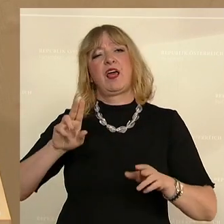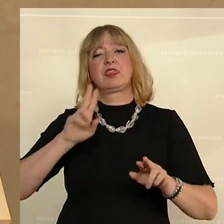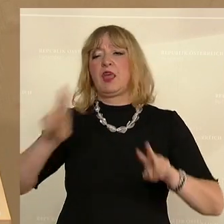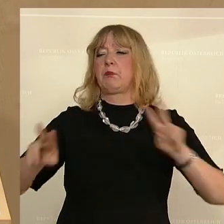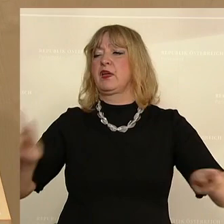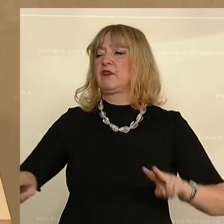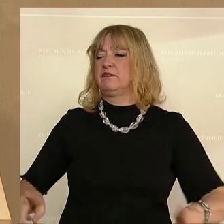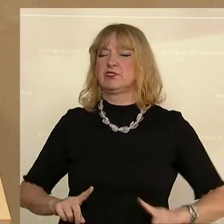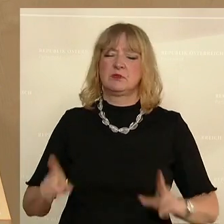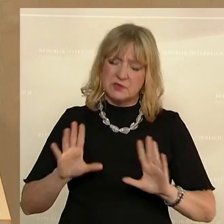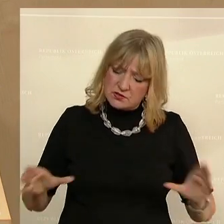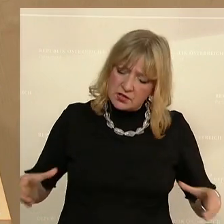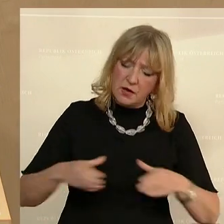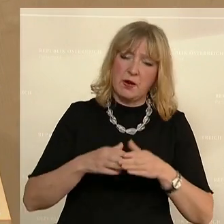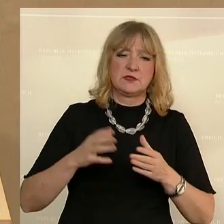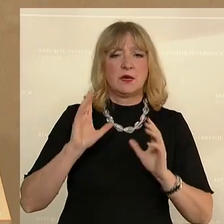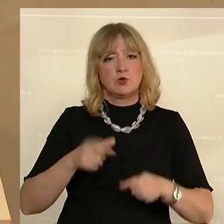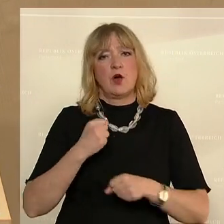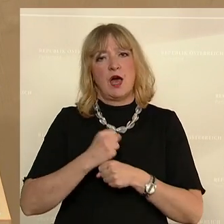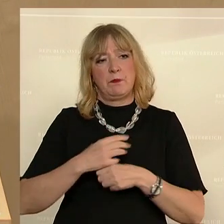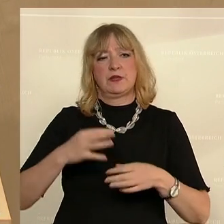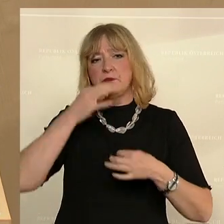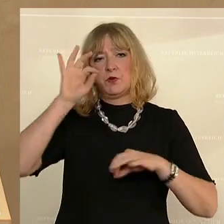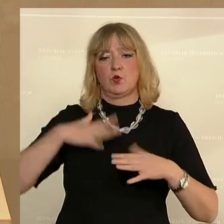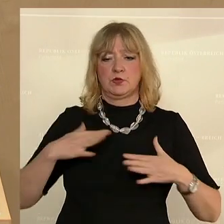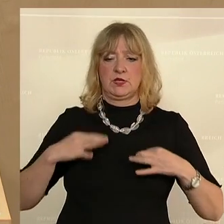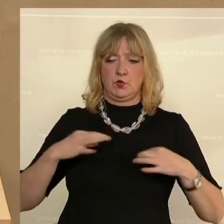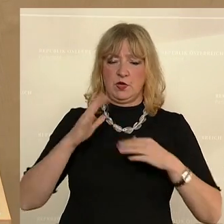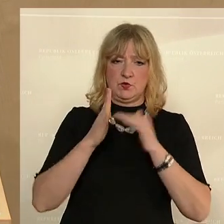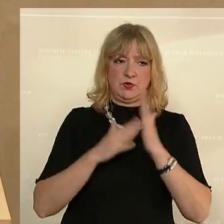arbeiten wir gemeinsam an der Verbesserung unseres Gesundheitssystems. Danke.